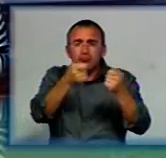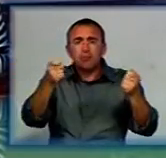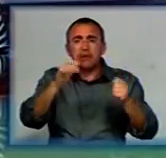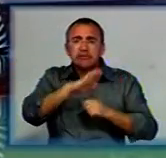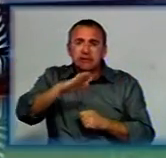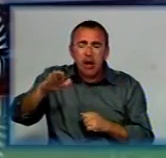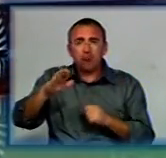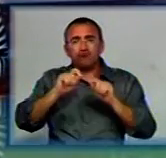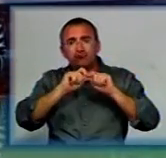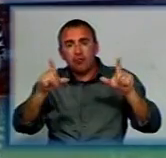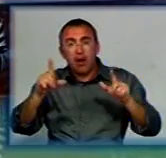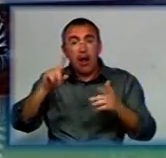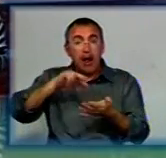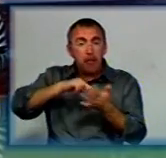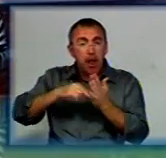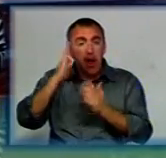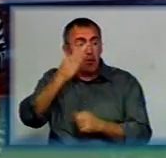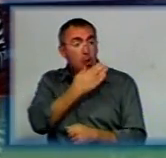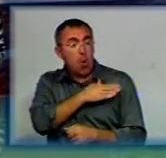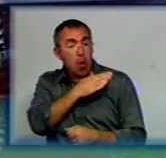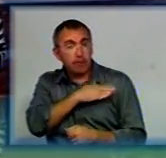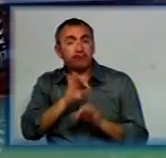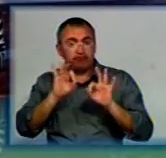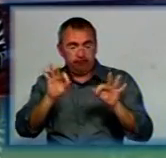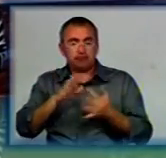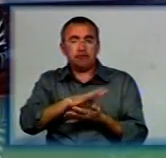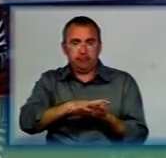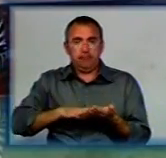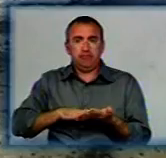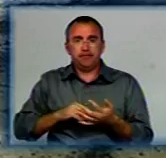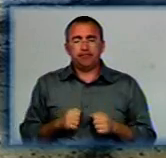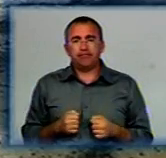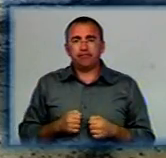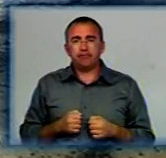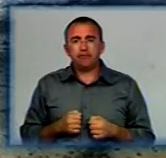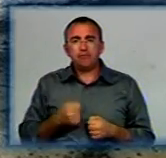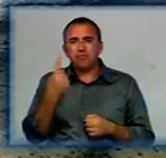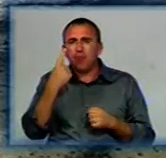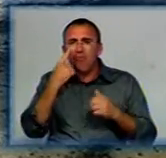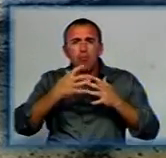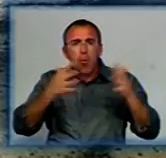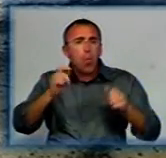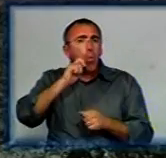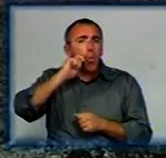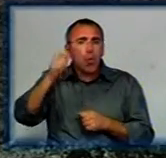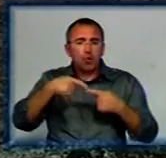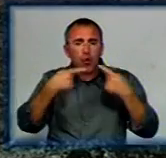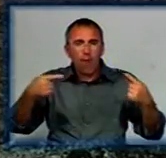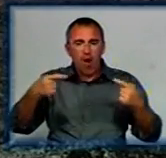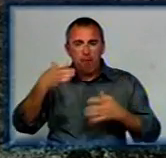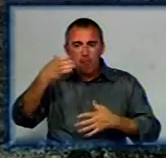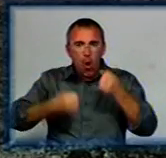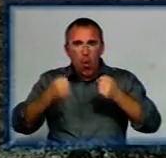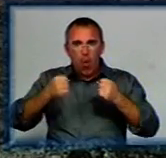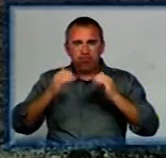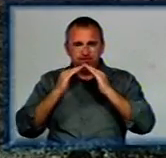Про подальші плани олександрійських підприємців у сюжеті Ірини Дєдушевої. Один з найбільших в Україні товарно-молочних комплексів